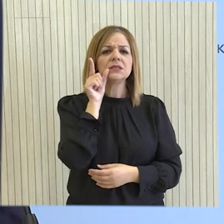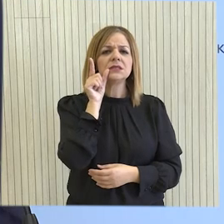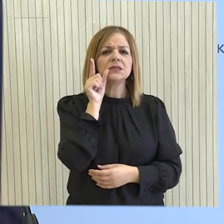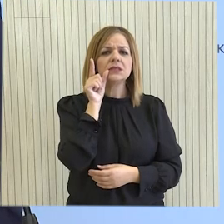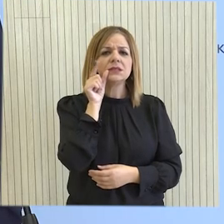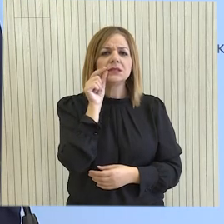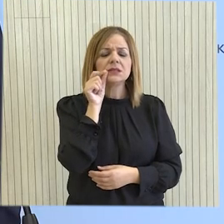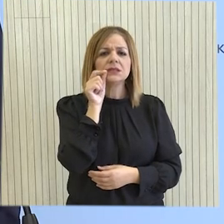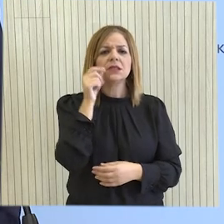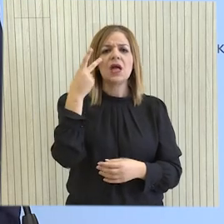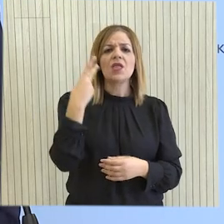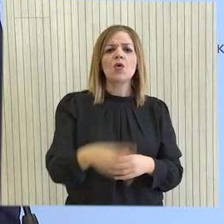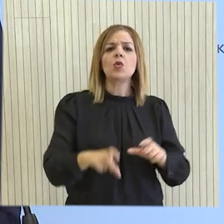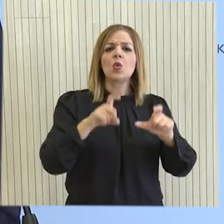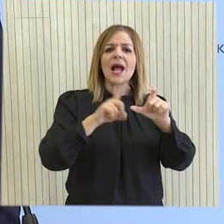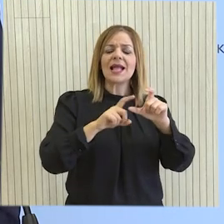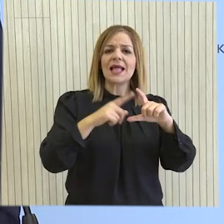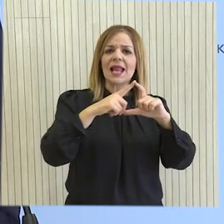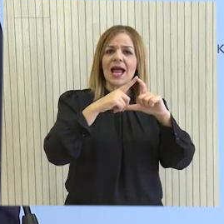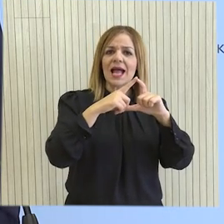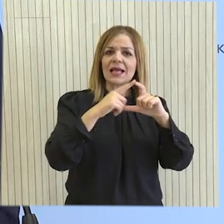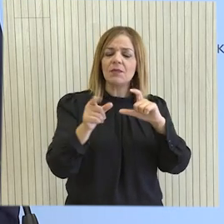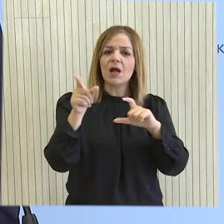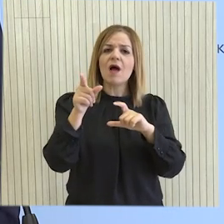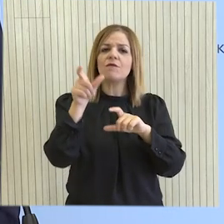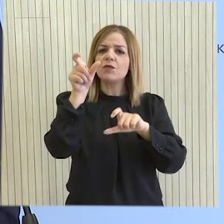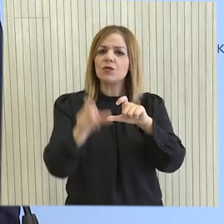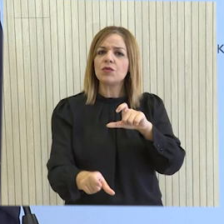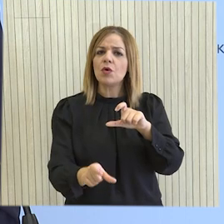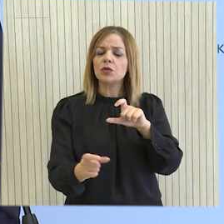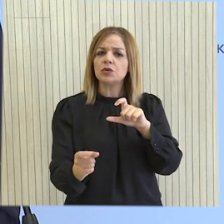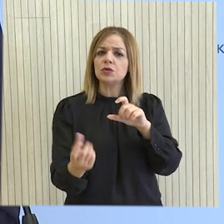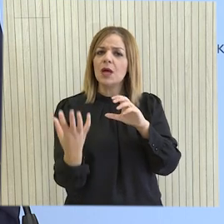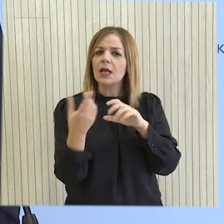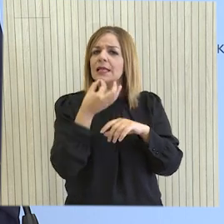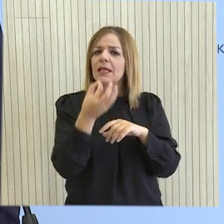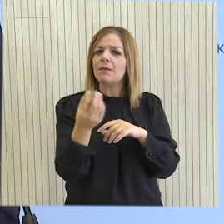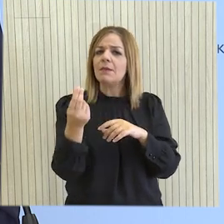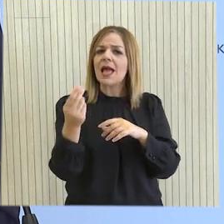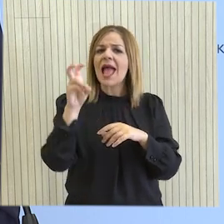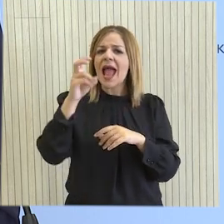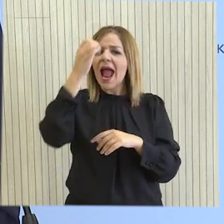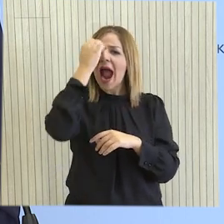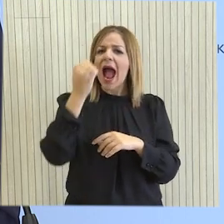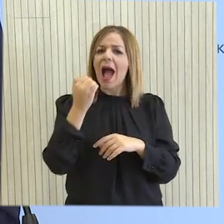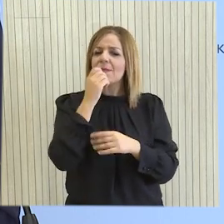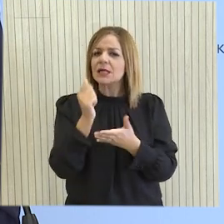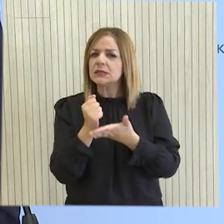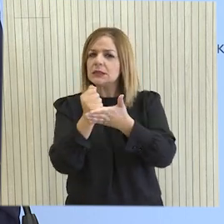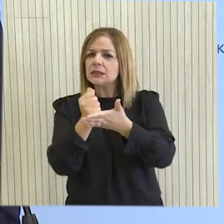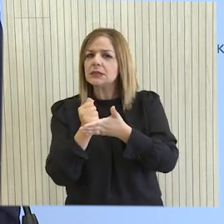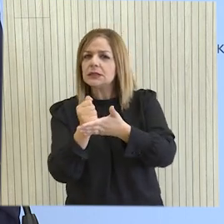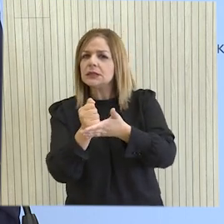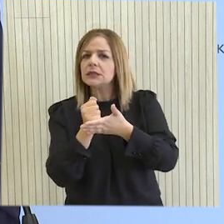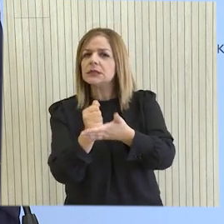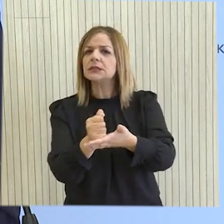με εταιρεία έντρα στην Κύπρο. Συνδέεται το ομάδος όχι να είναι το δημοσίγμα με χρηματοδότηση της ΧΑΜΑΣ. Έχει επιτυχθεί από τις